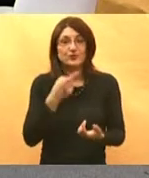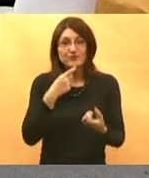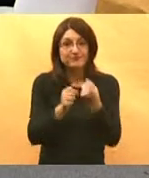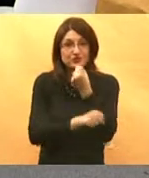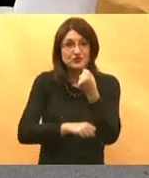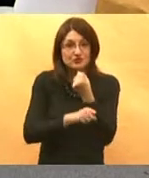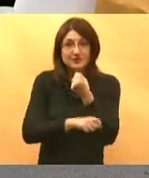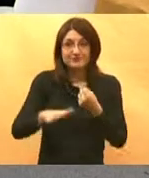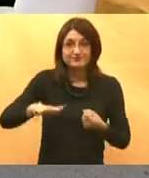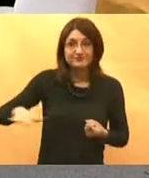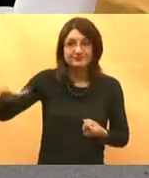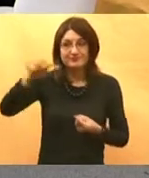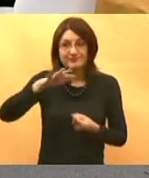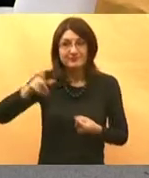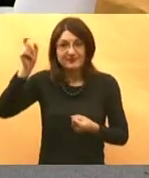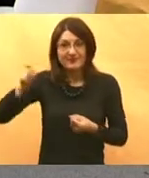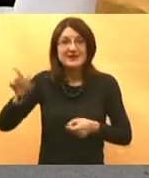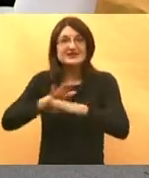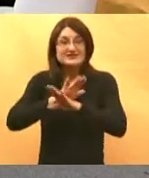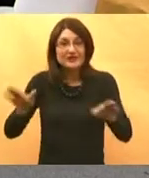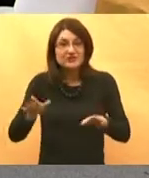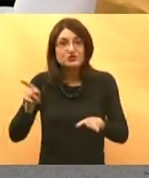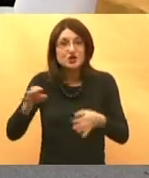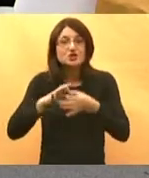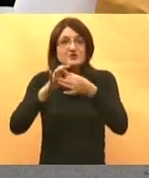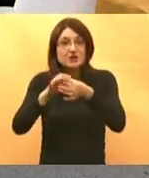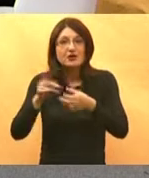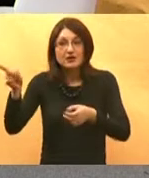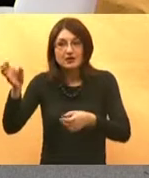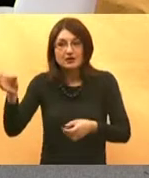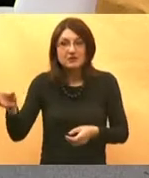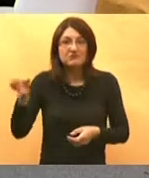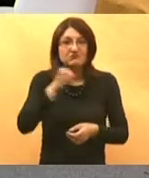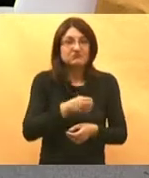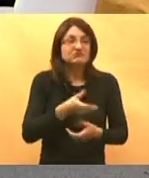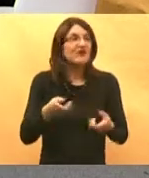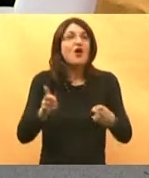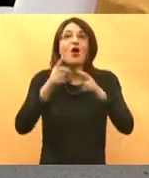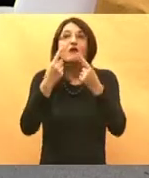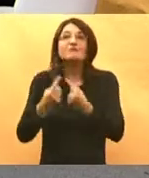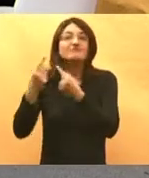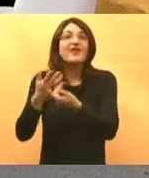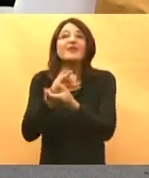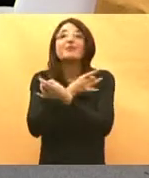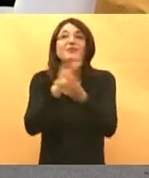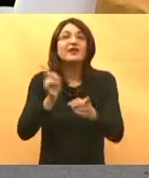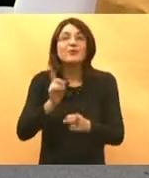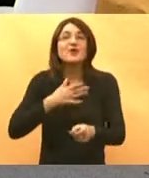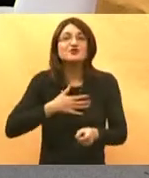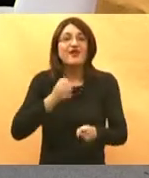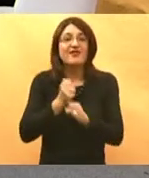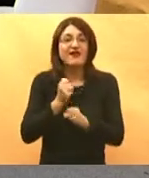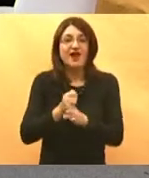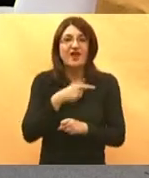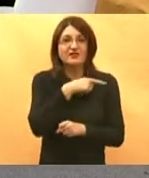završili staži i licencu dobili i jednostavno nama u obiteljskom medicini apsolutno niko ne ostane. Vrlo rijetki entuzijasti ili neko ko zaista taj